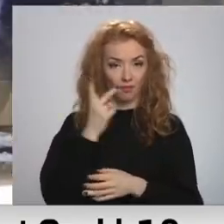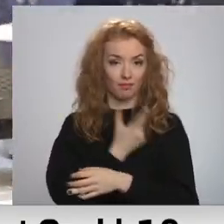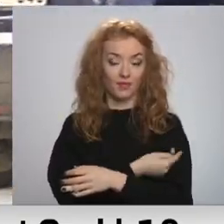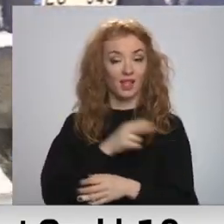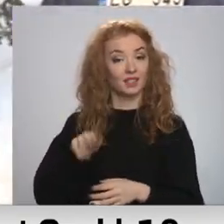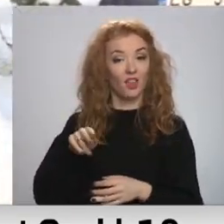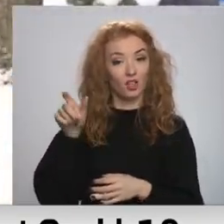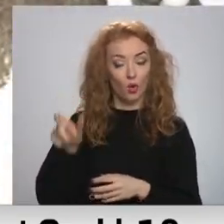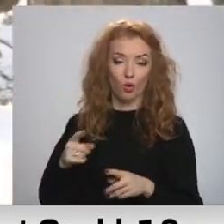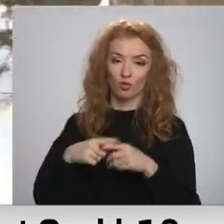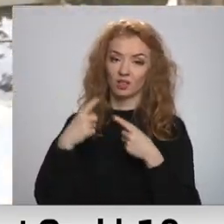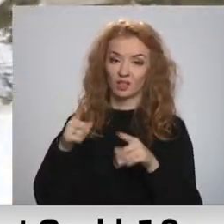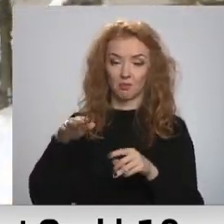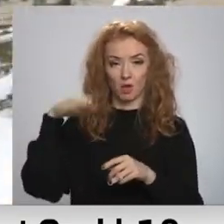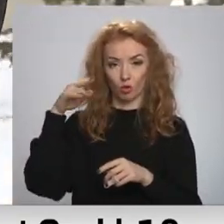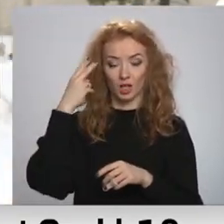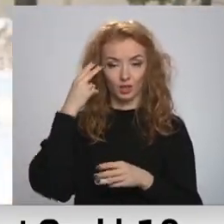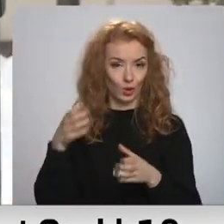seniori un citas riska grupas.